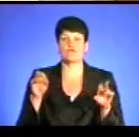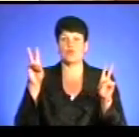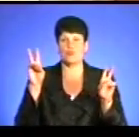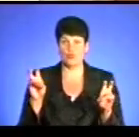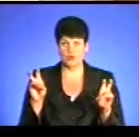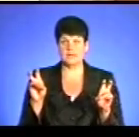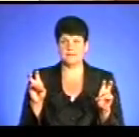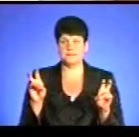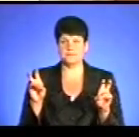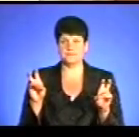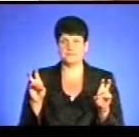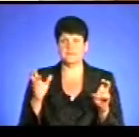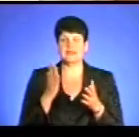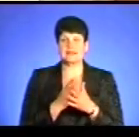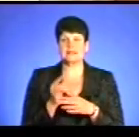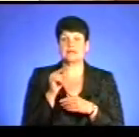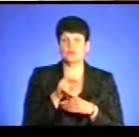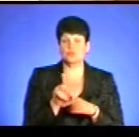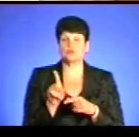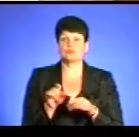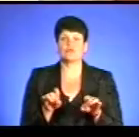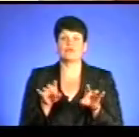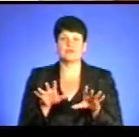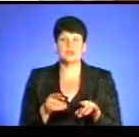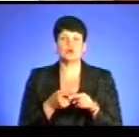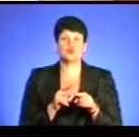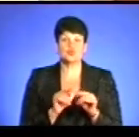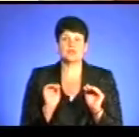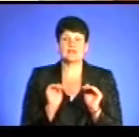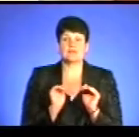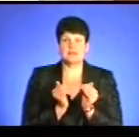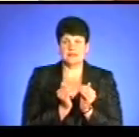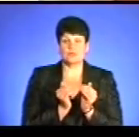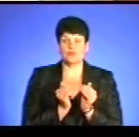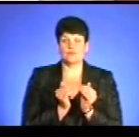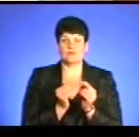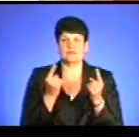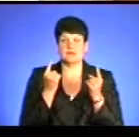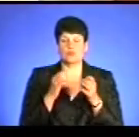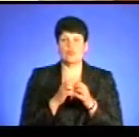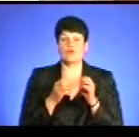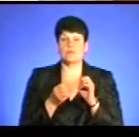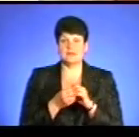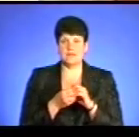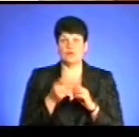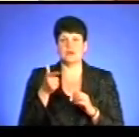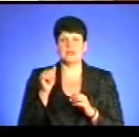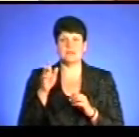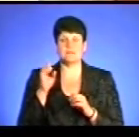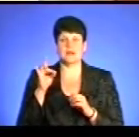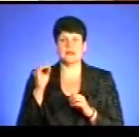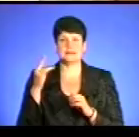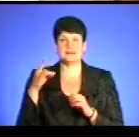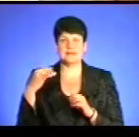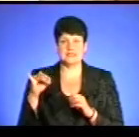покликаний вирішити цю невелику, але достатньо вагому проблему гібридній війні з Російською